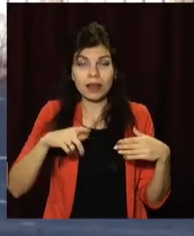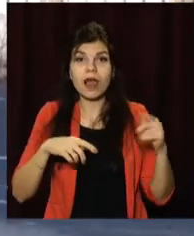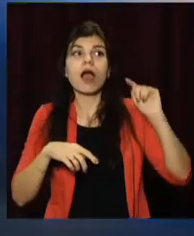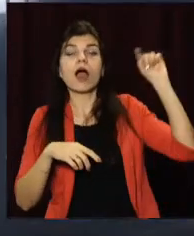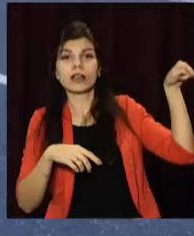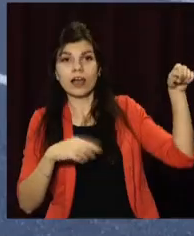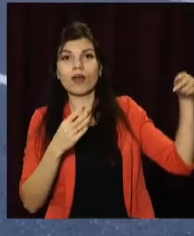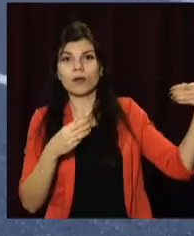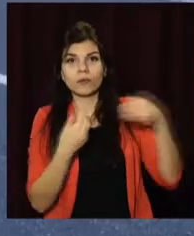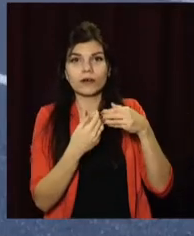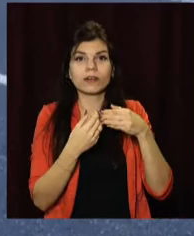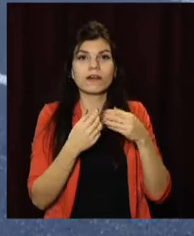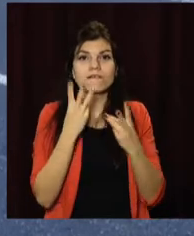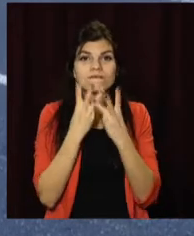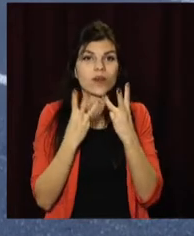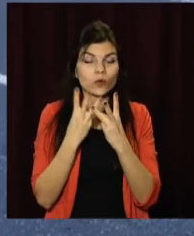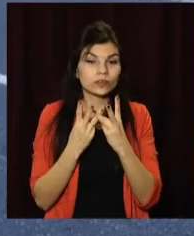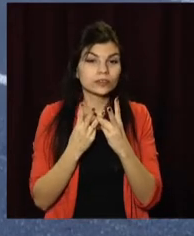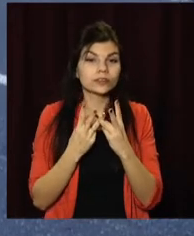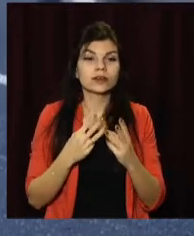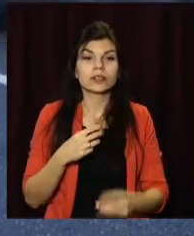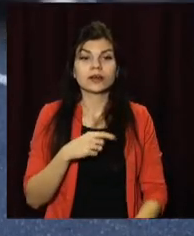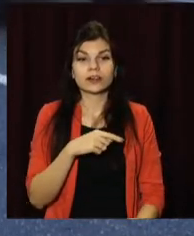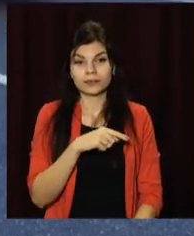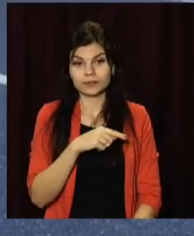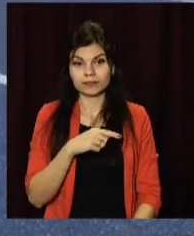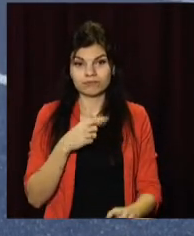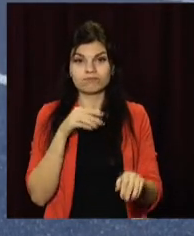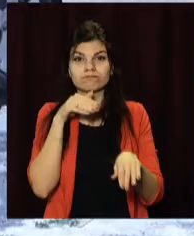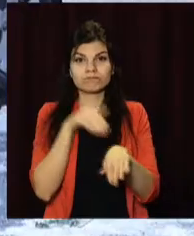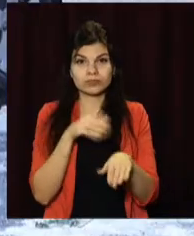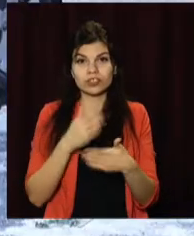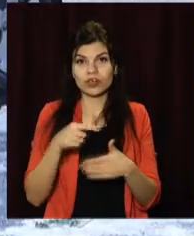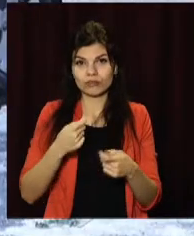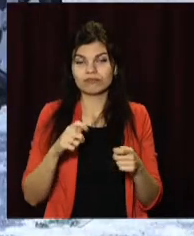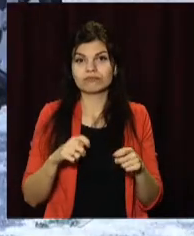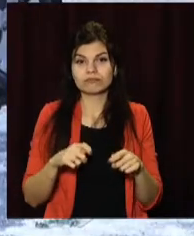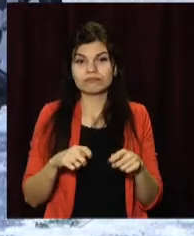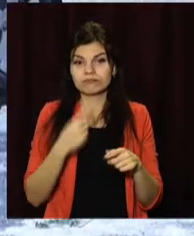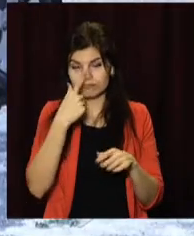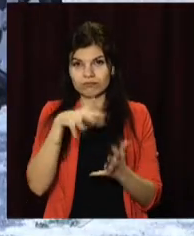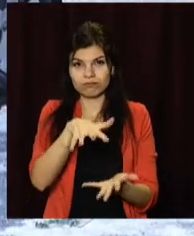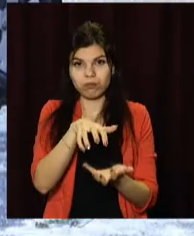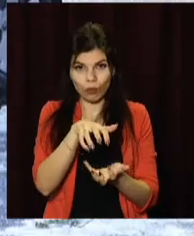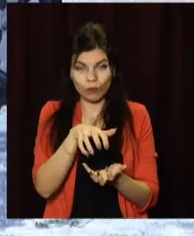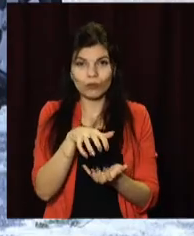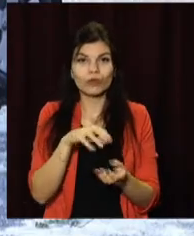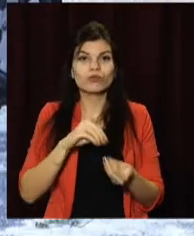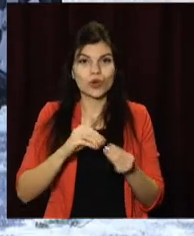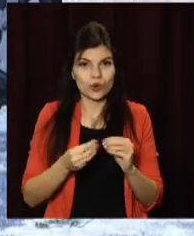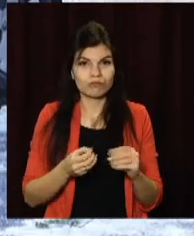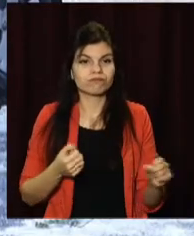чергу, вдарила «Фольксваген», що їхав поряд. У «Шевроле» та «Газелі» серйозні механічні ушкодження бамперів. «Фольксваген» отримав